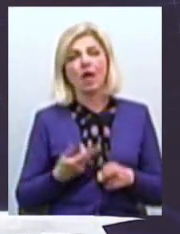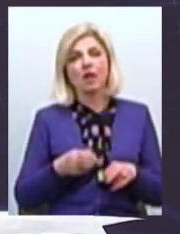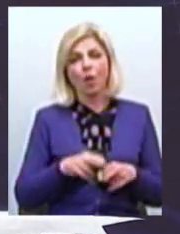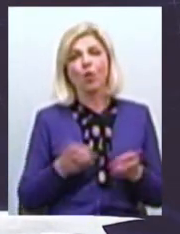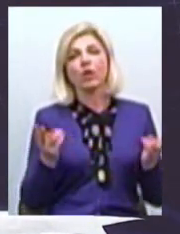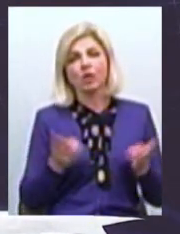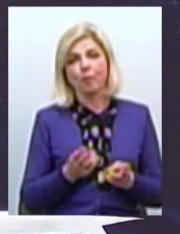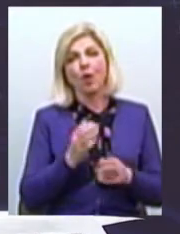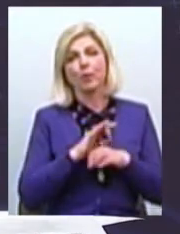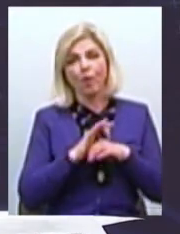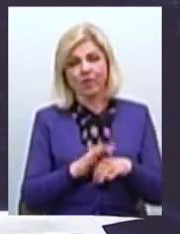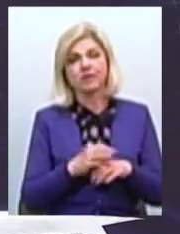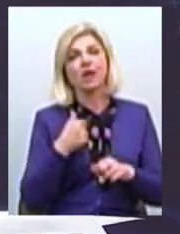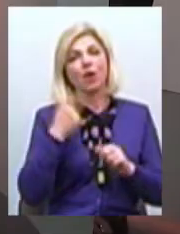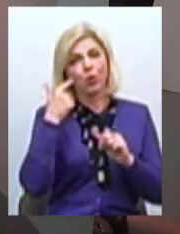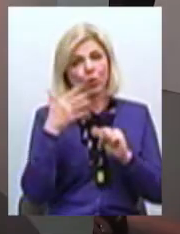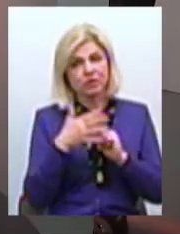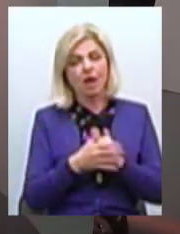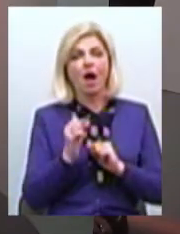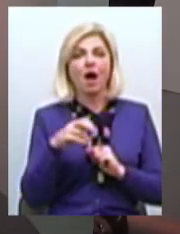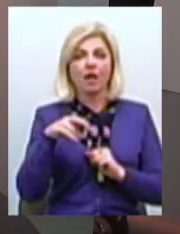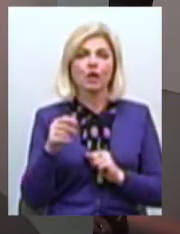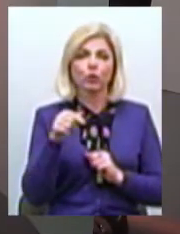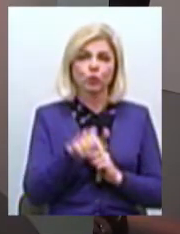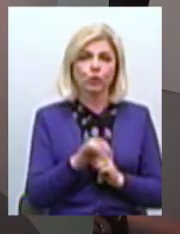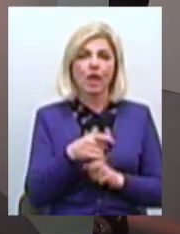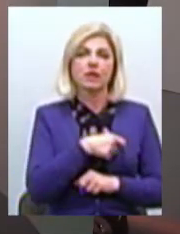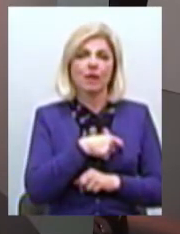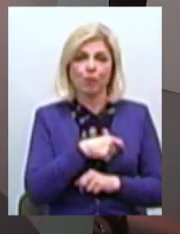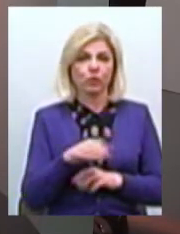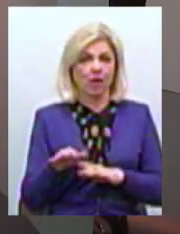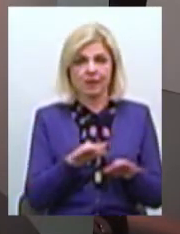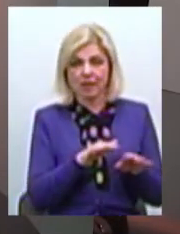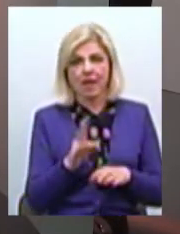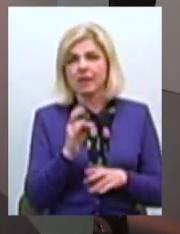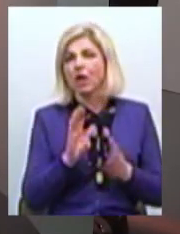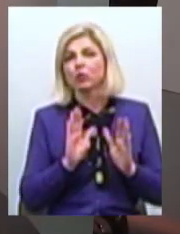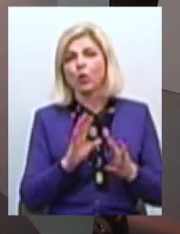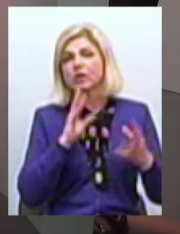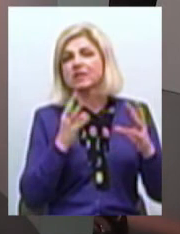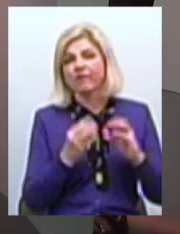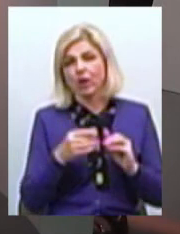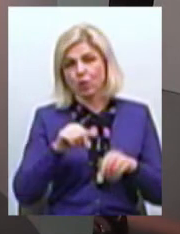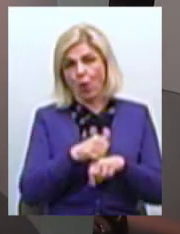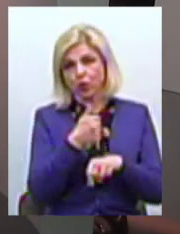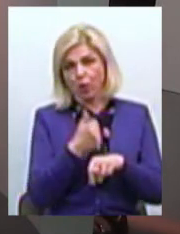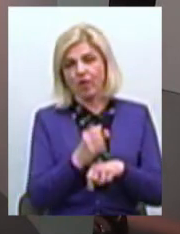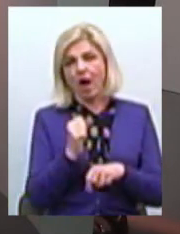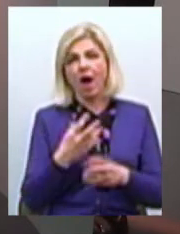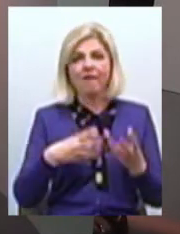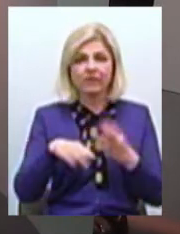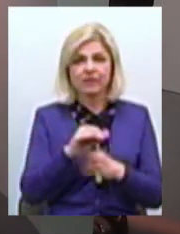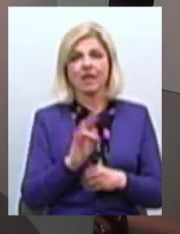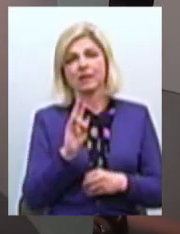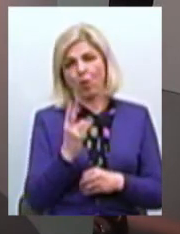необхідно провести Я розумію це Але тут і депутатська діяльність Це не тільки звіт голови Це звіт цієї Миколаївської обласної ради В тому